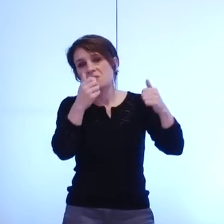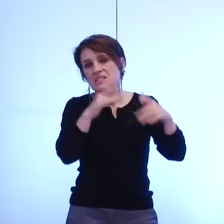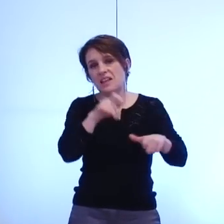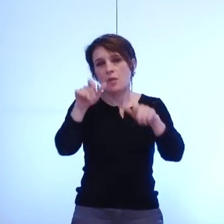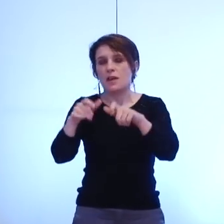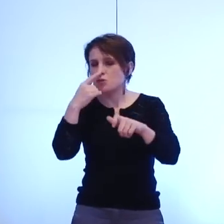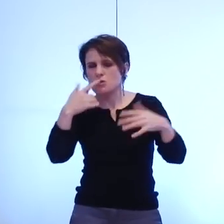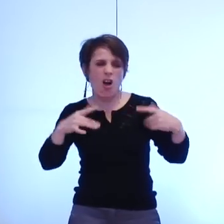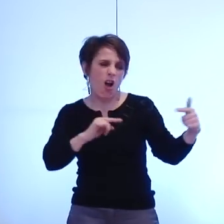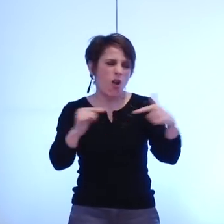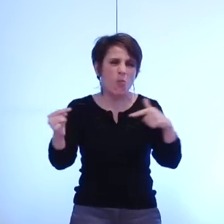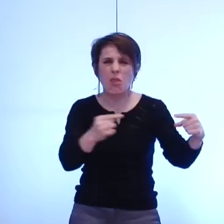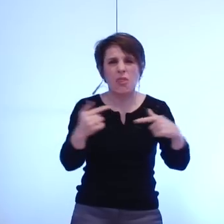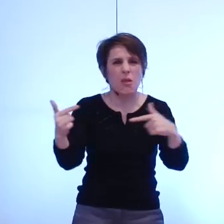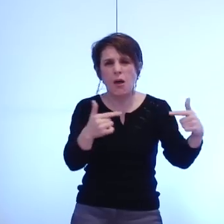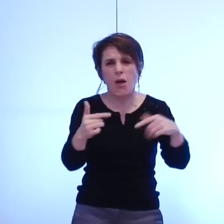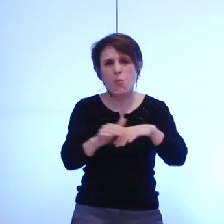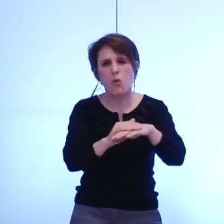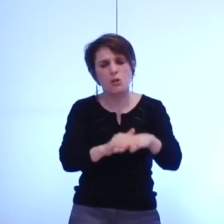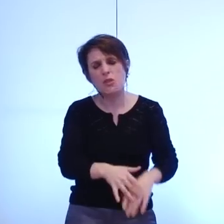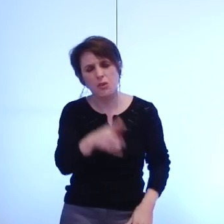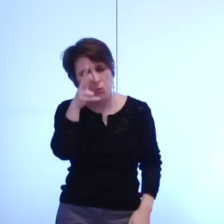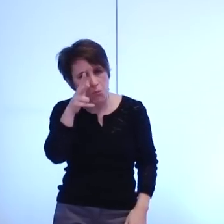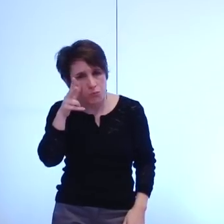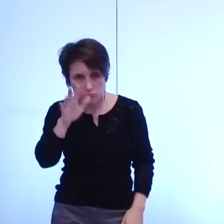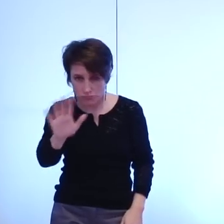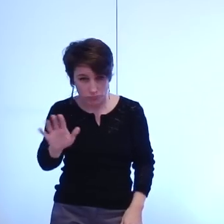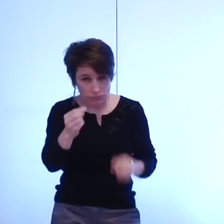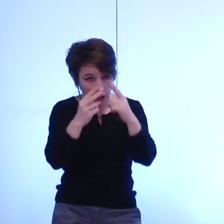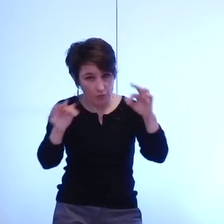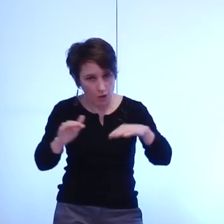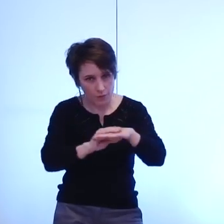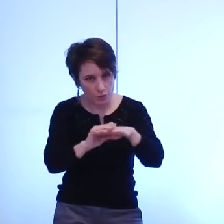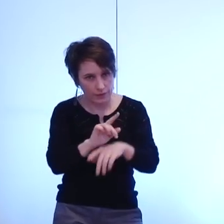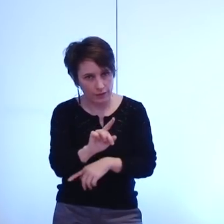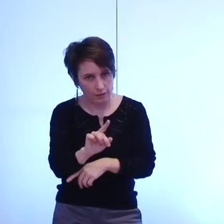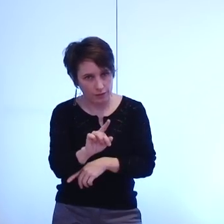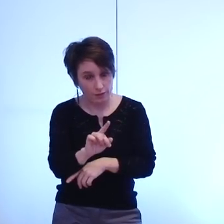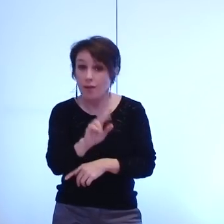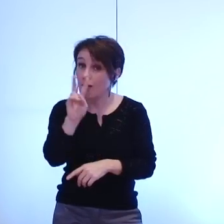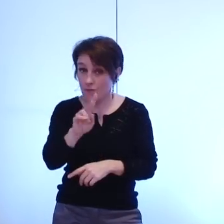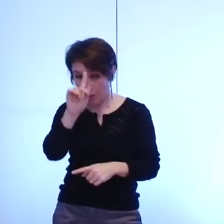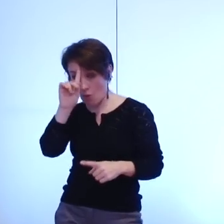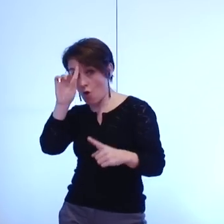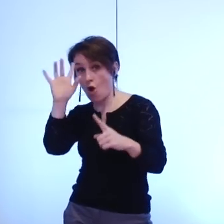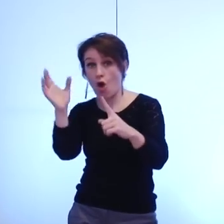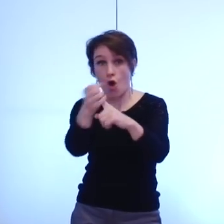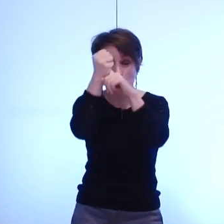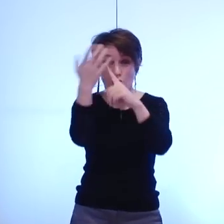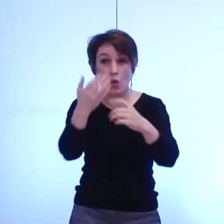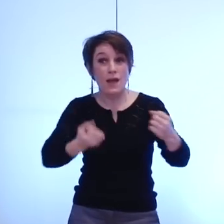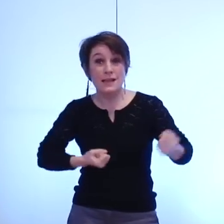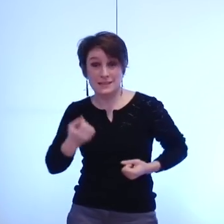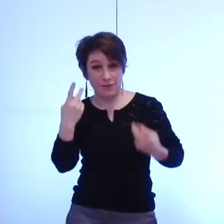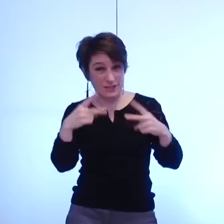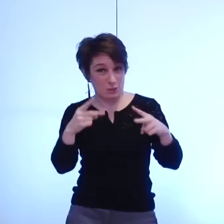politiciennes et qui n'ont rien de guerre politicienne qui sont véritablement des enjeux de continuité du service public des